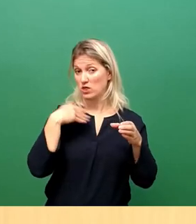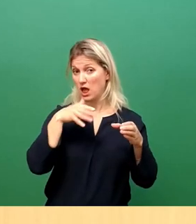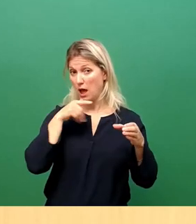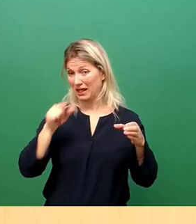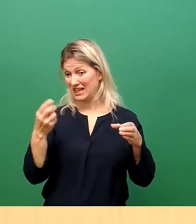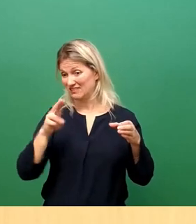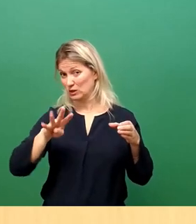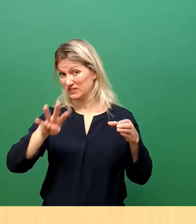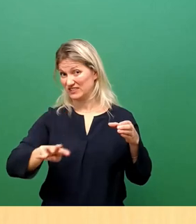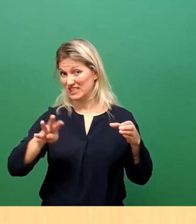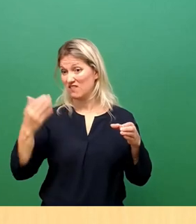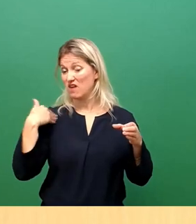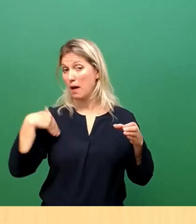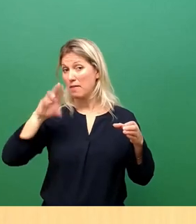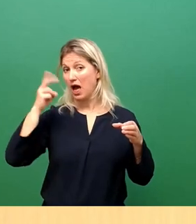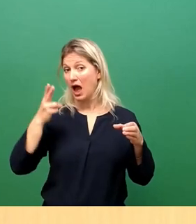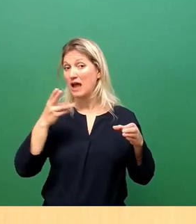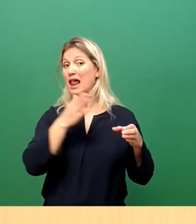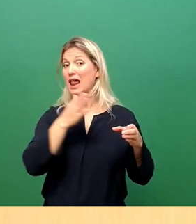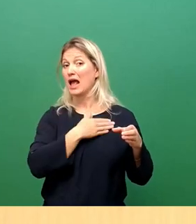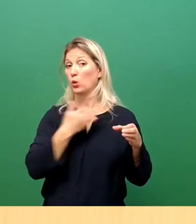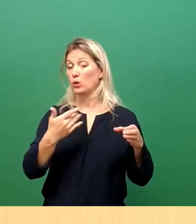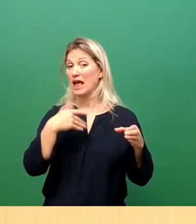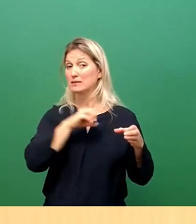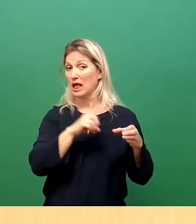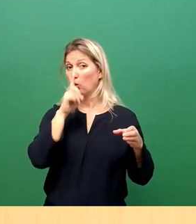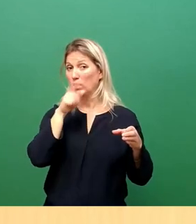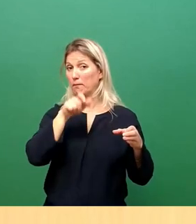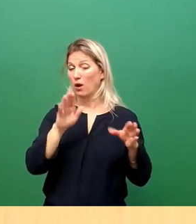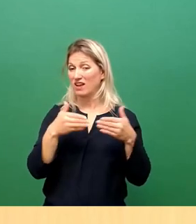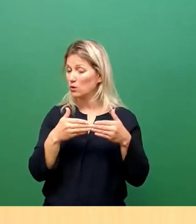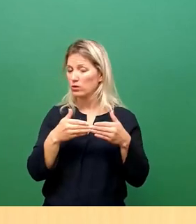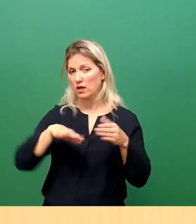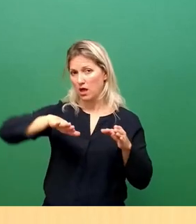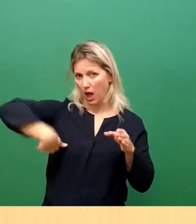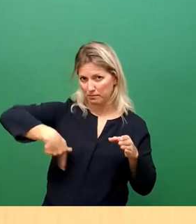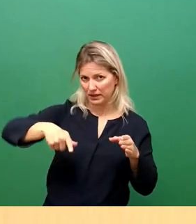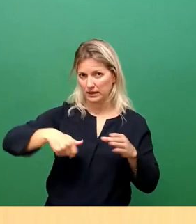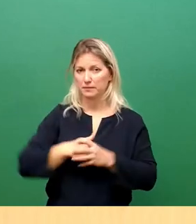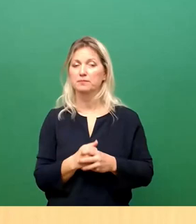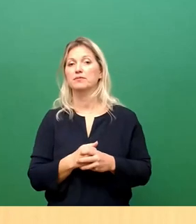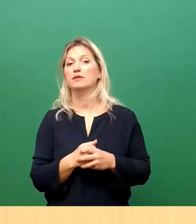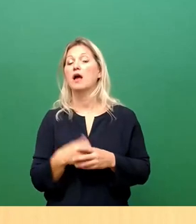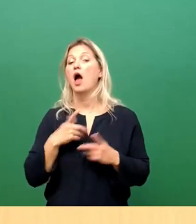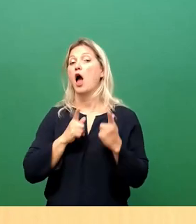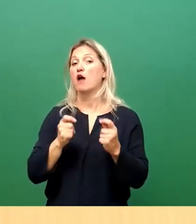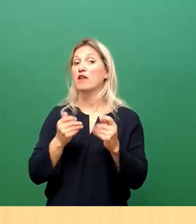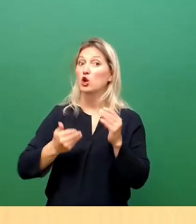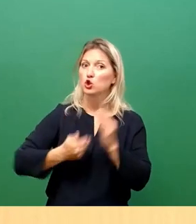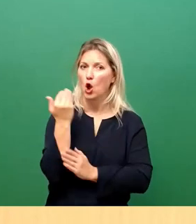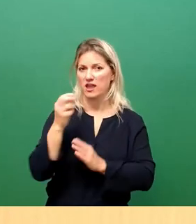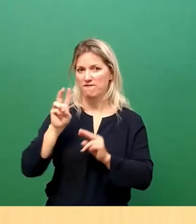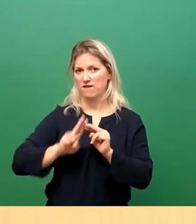Mehrheit war damals übrigens Linke, Grüne, SPD und Bürgerfraktion, auf und beauftragt eine neue Variante. Und